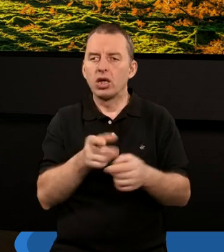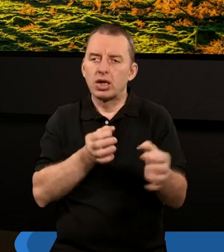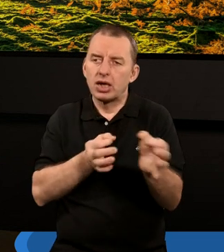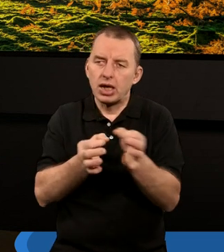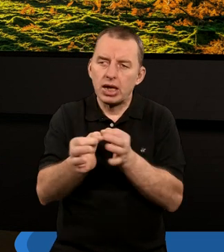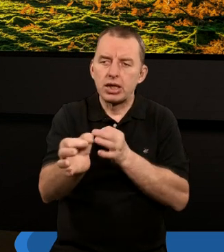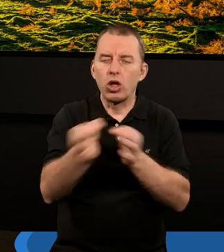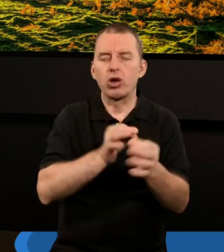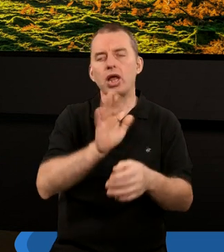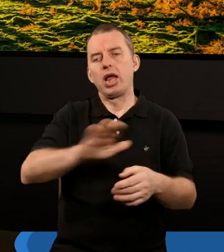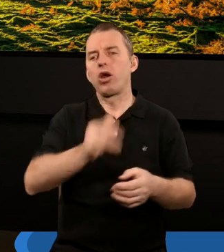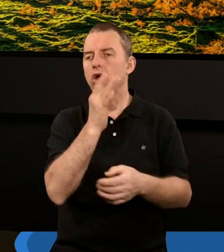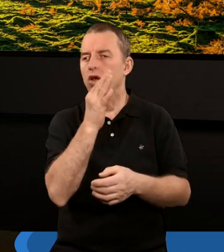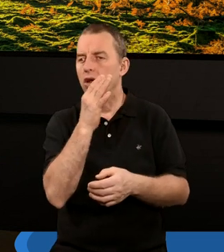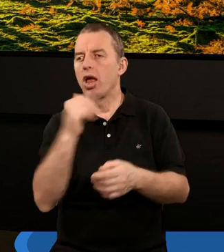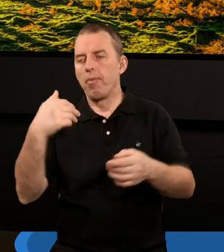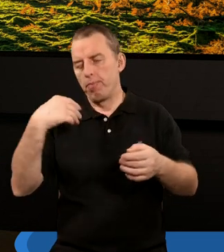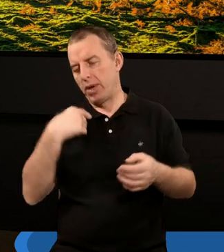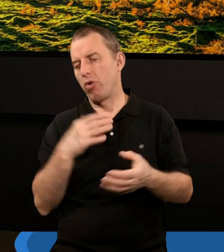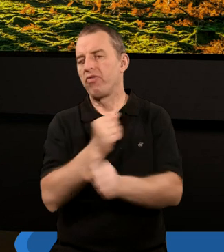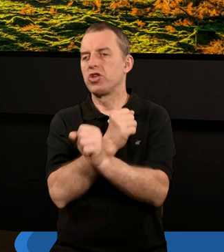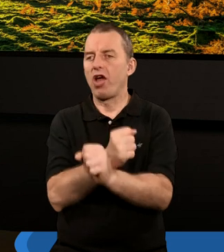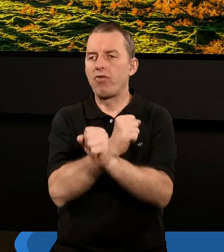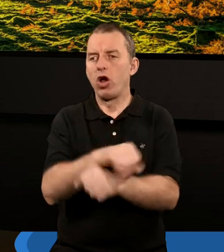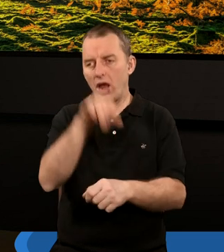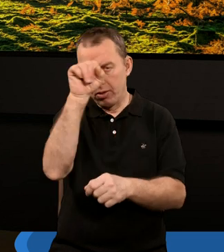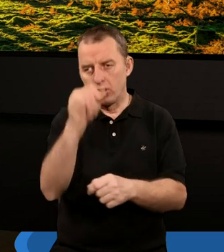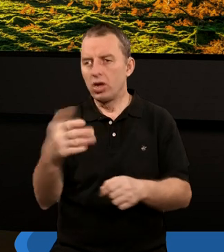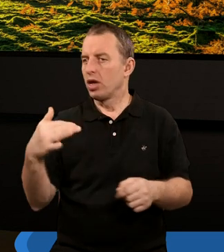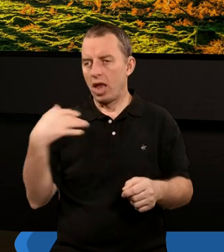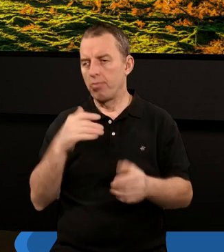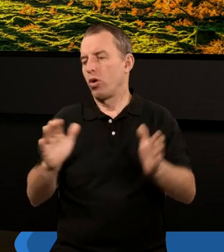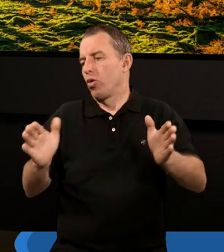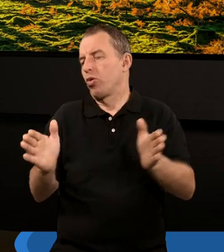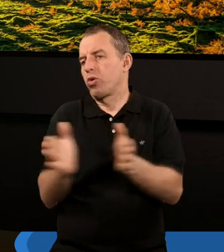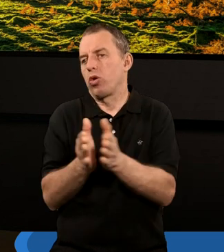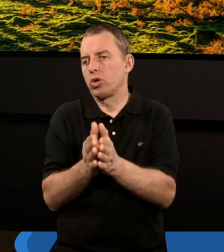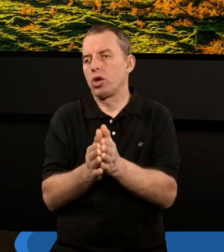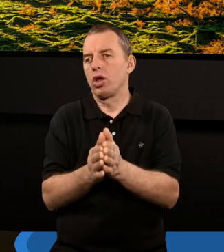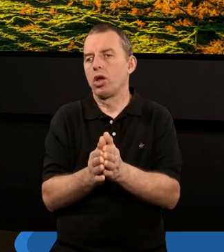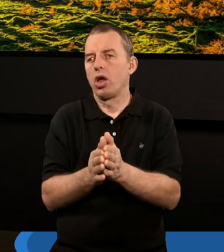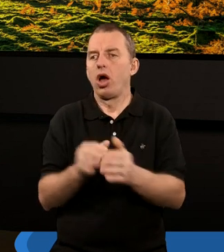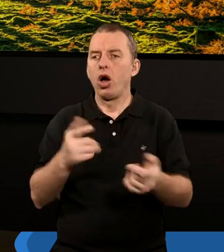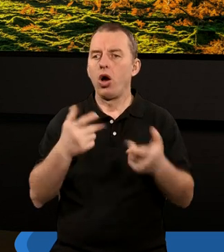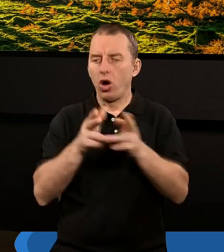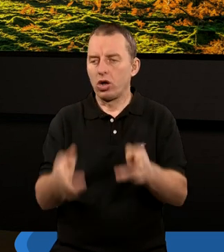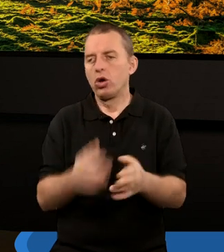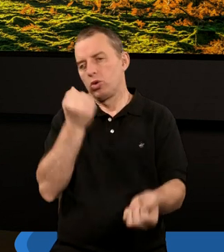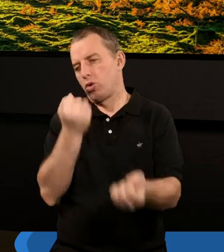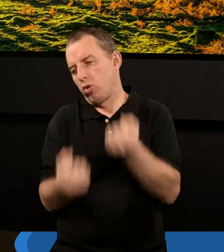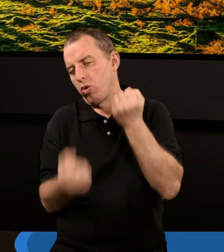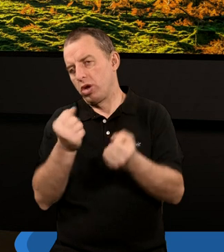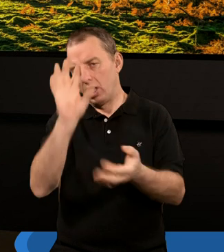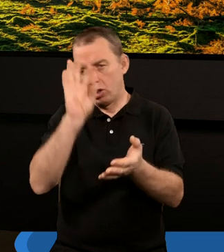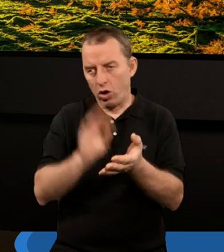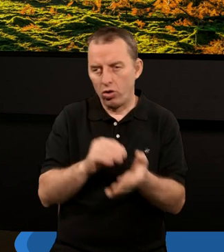historię narodu izraelskiego, kiedy znajdował się w niewoli egipskiej. To też nie był krótki okres bardzo trudnych dla nich doświadczeń,